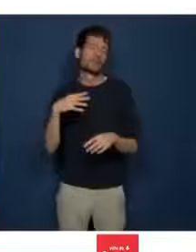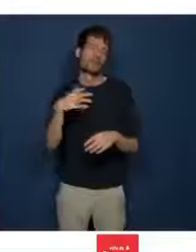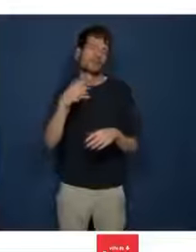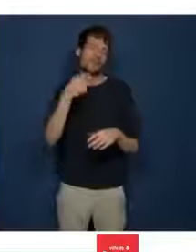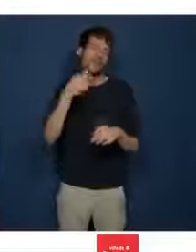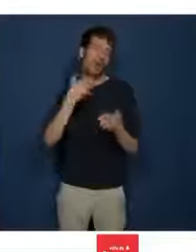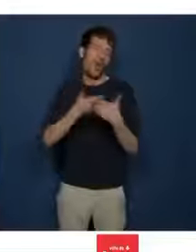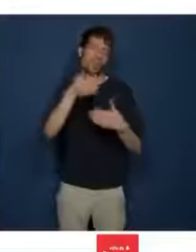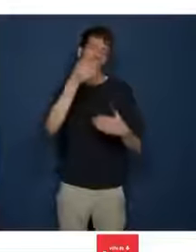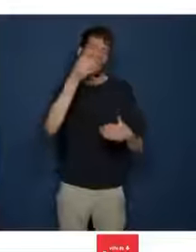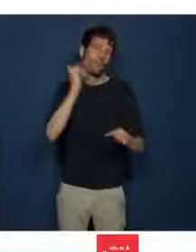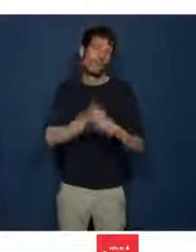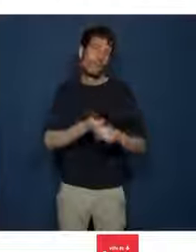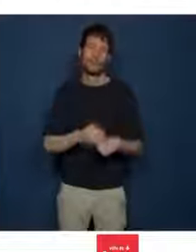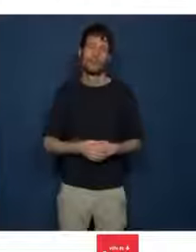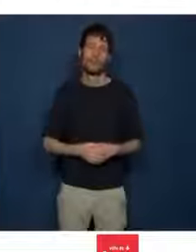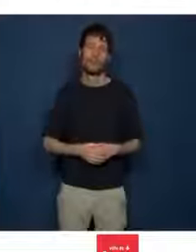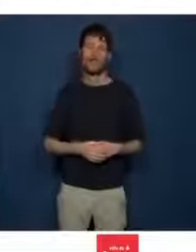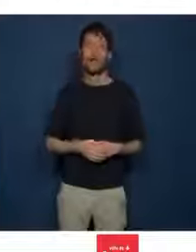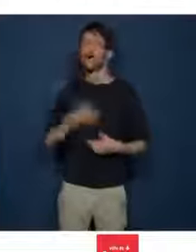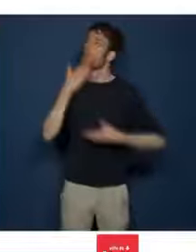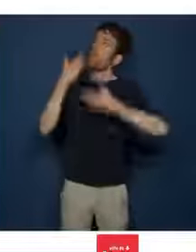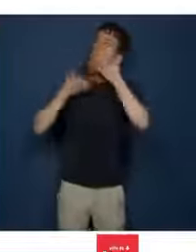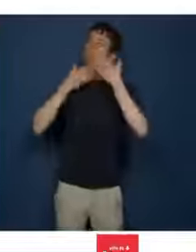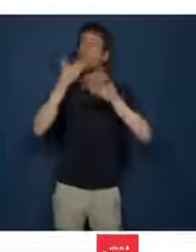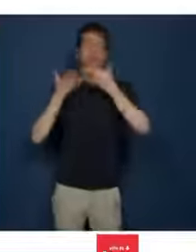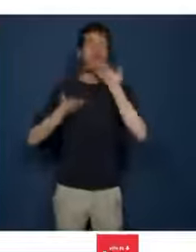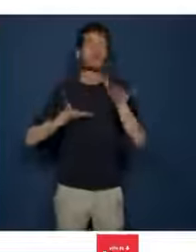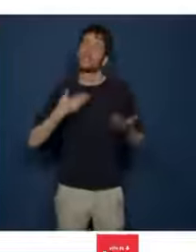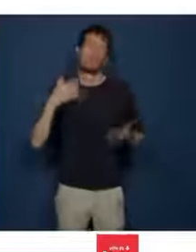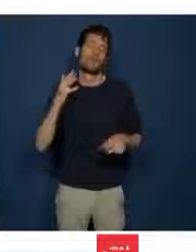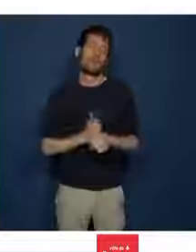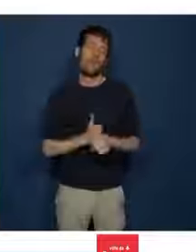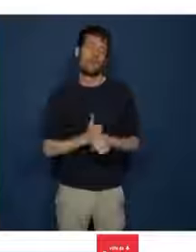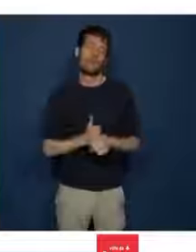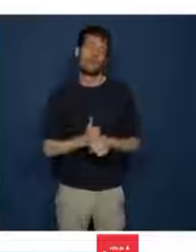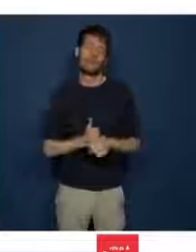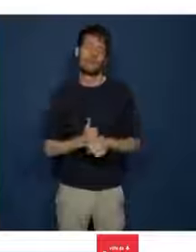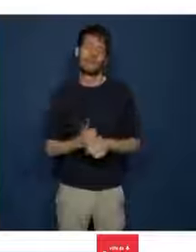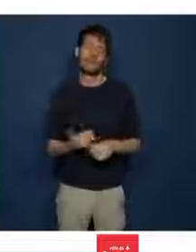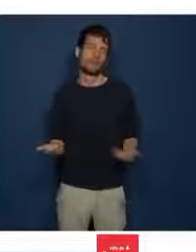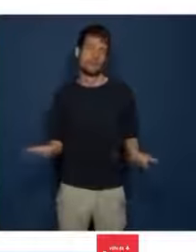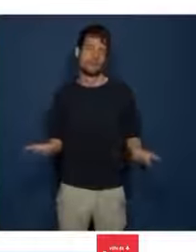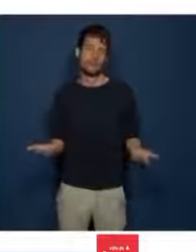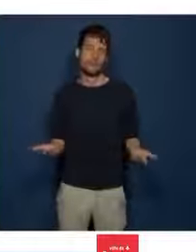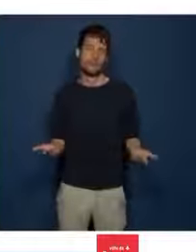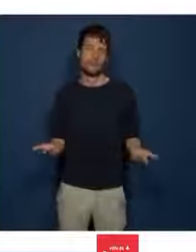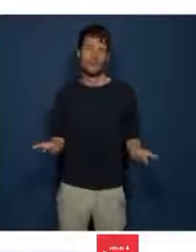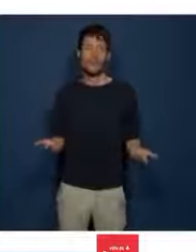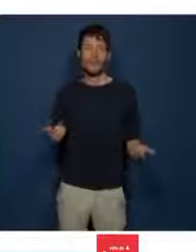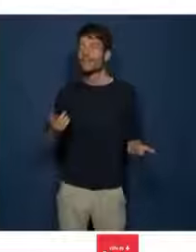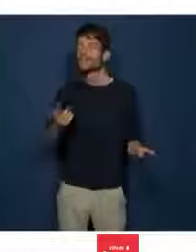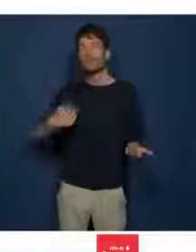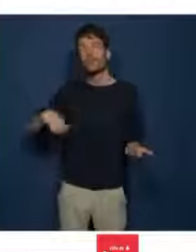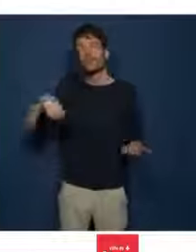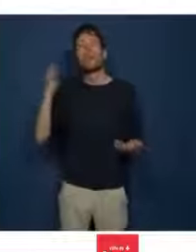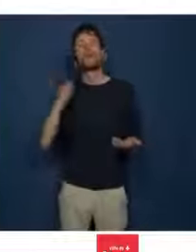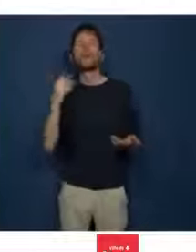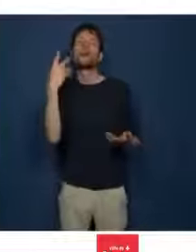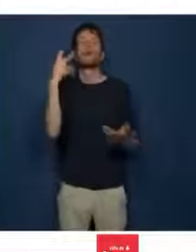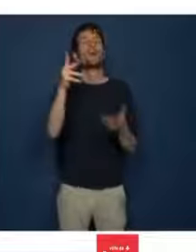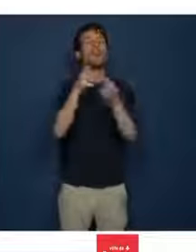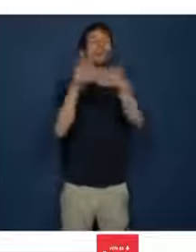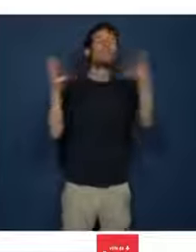Vous le dites parce qu'il faut le dire, parce qu'il faut que nous l'entendions, parce qu'il faut que nous ayons de votre majorité une bonne